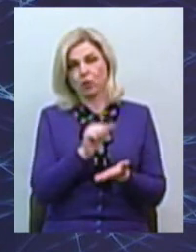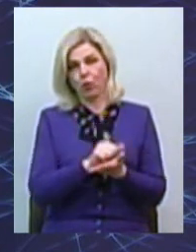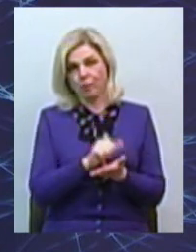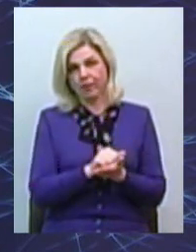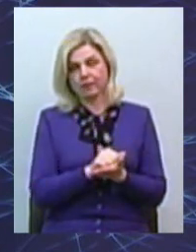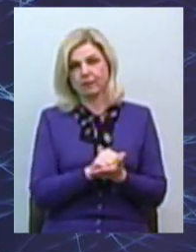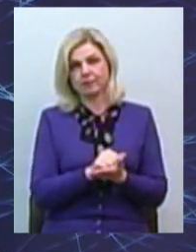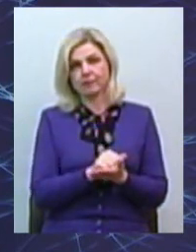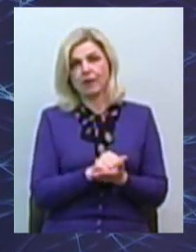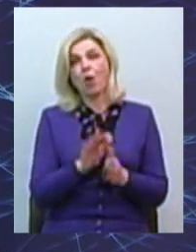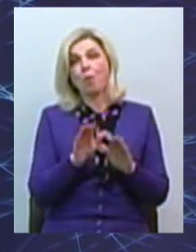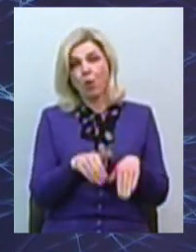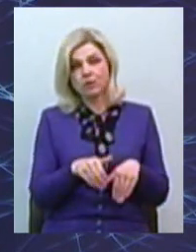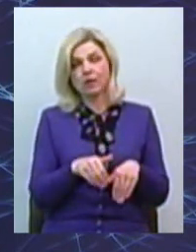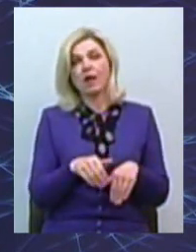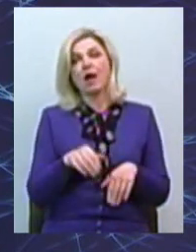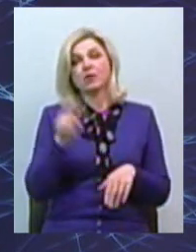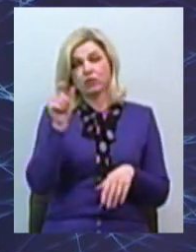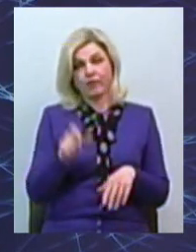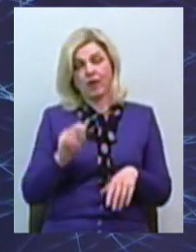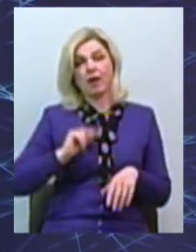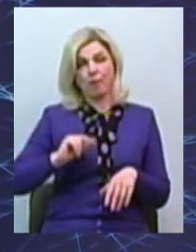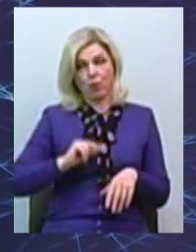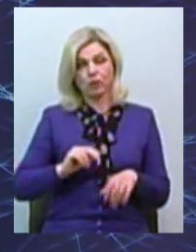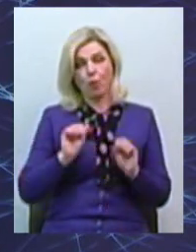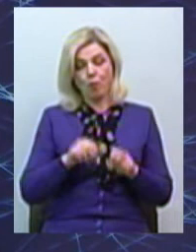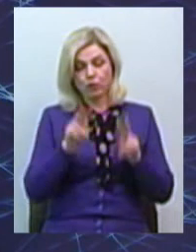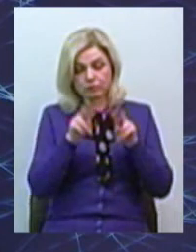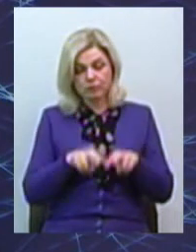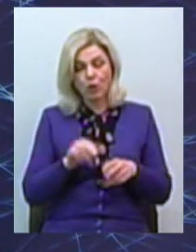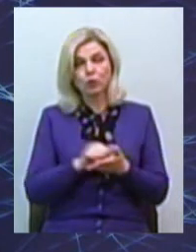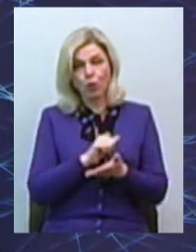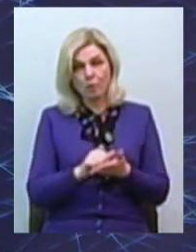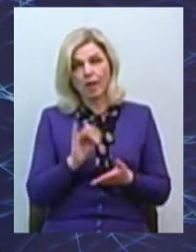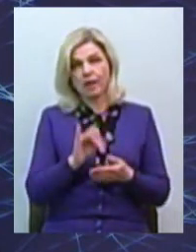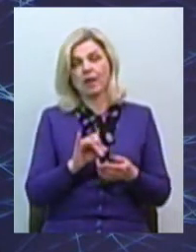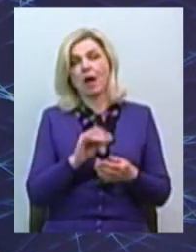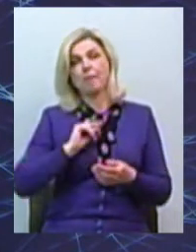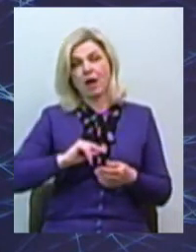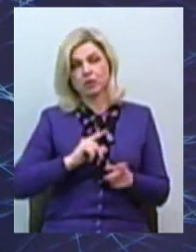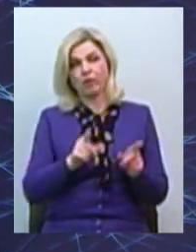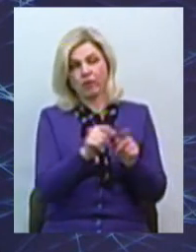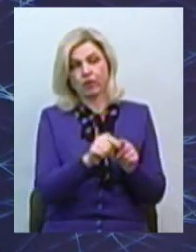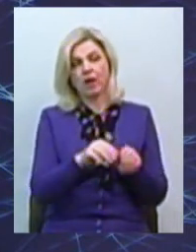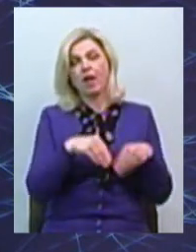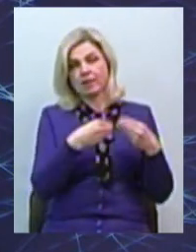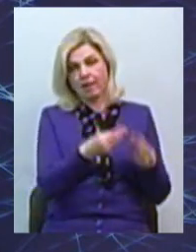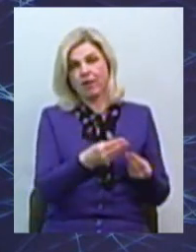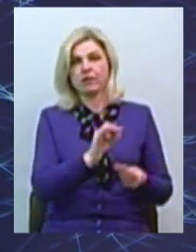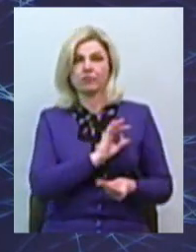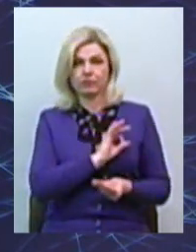безпосередньо після цього фахівець зможе опрацювати ці документи і працювати з цим клієнтом, вже безпосередньо надаючи фахову